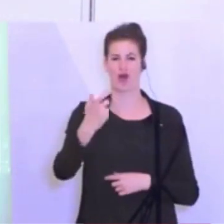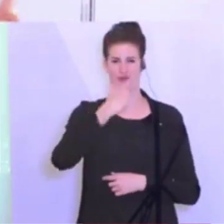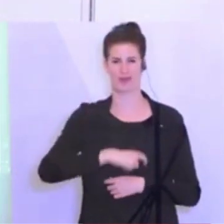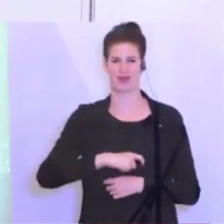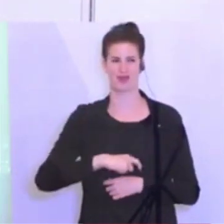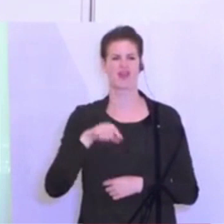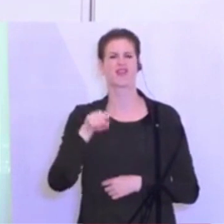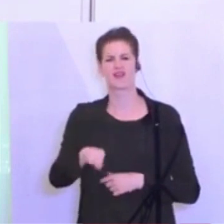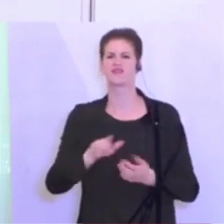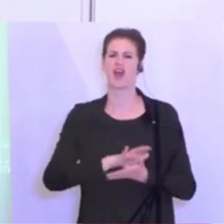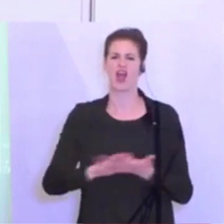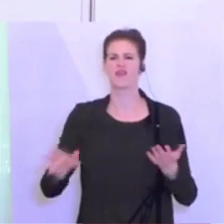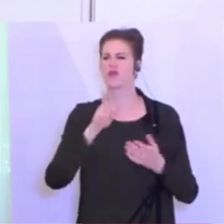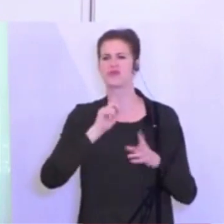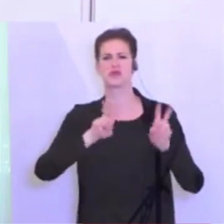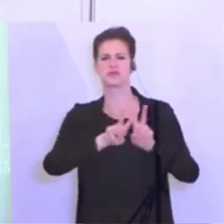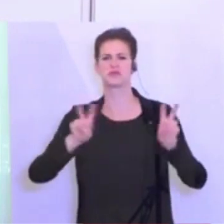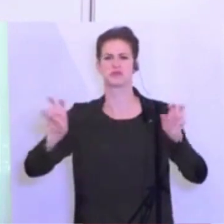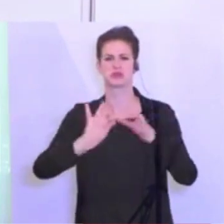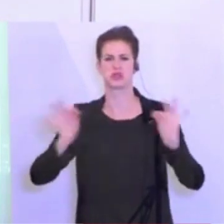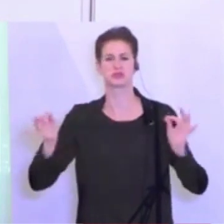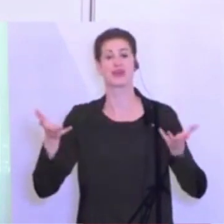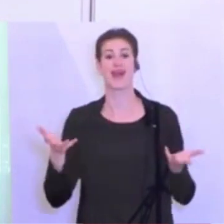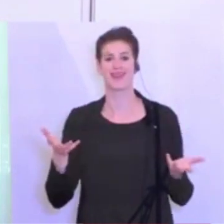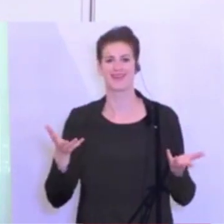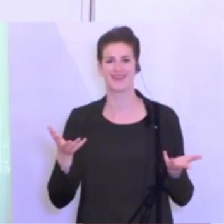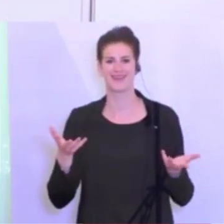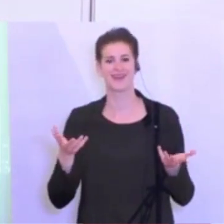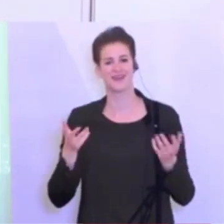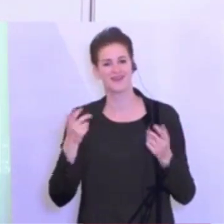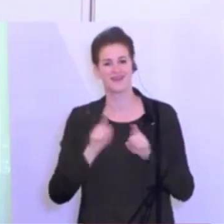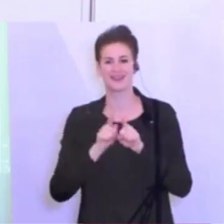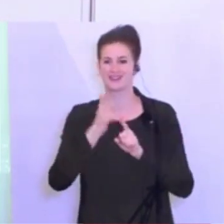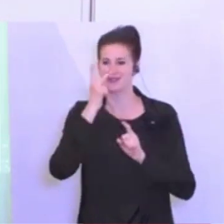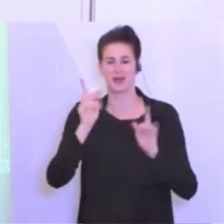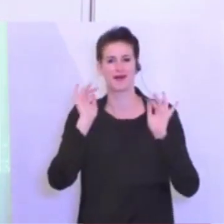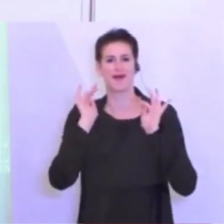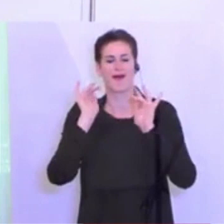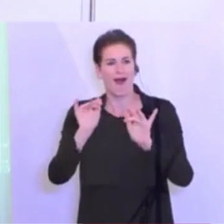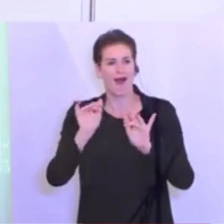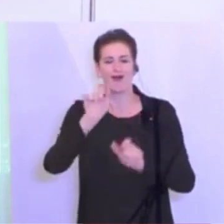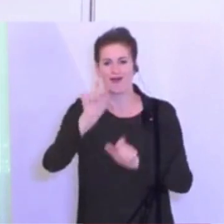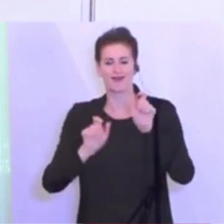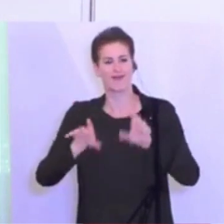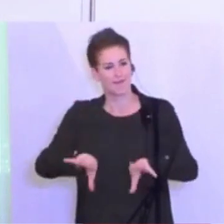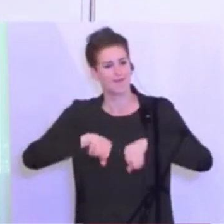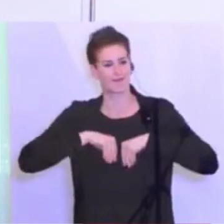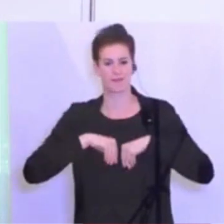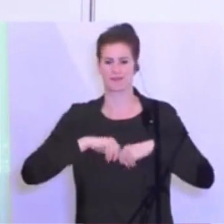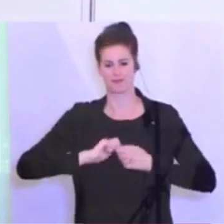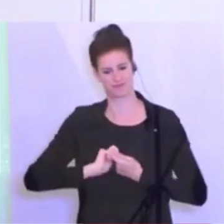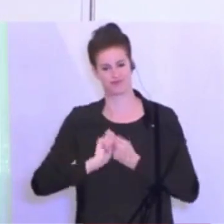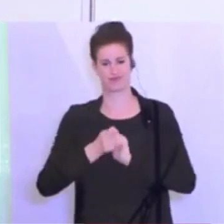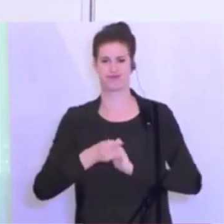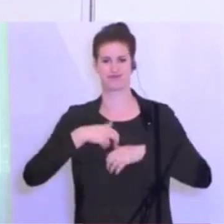bloßer Slogan, eine Kampagne, die denke ich gut war, aber es hat auch zum Ausdruck gebracht, wie der neue